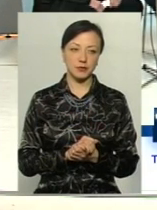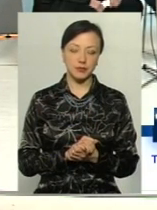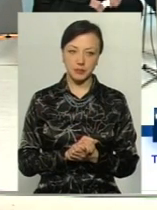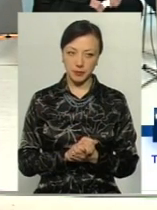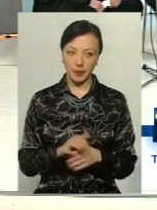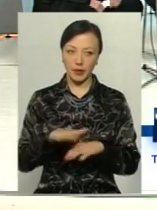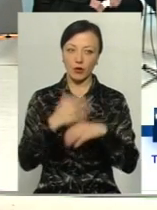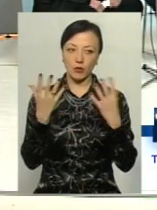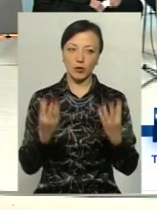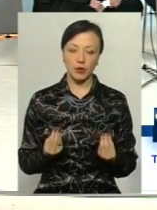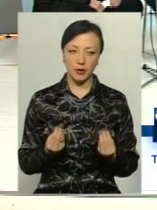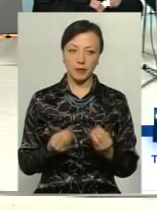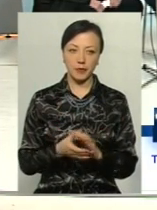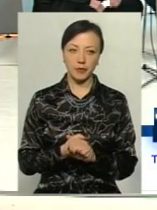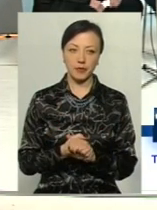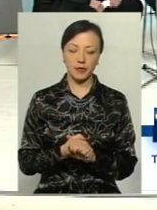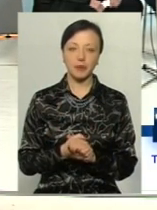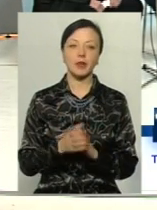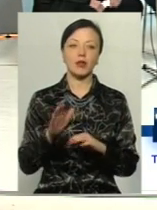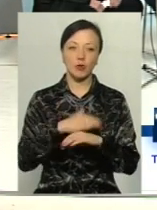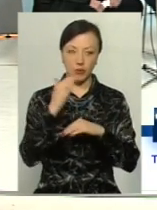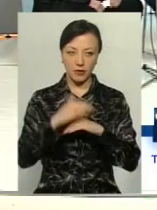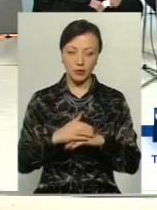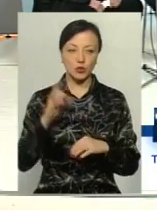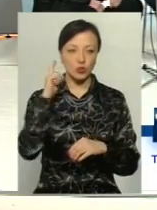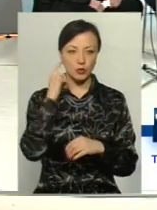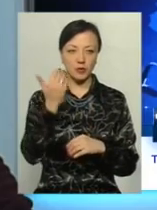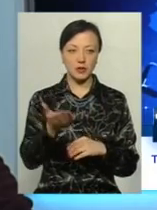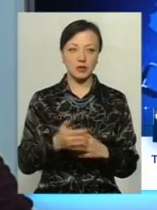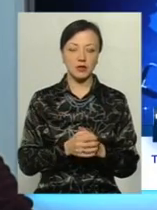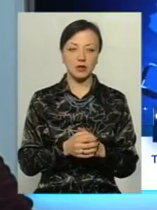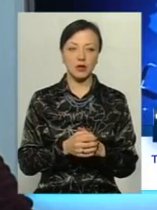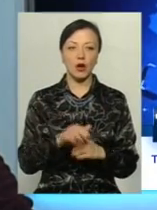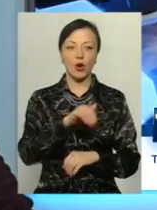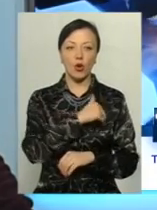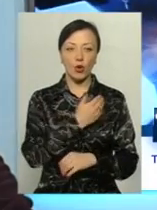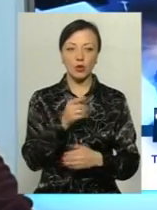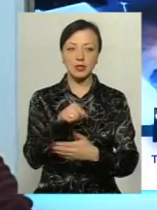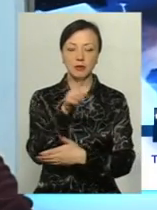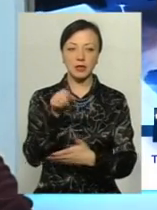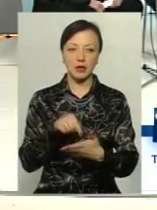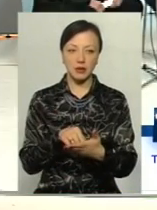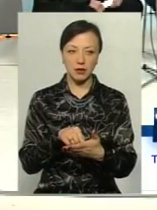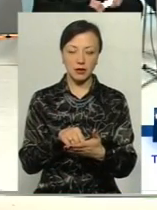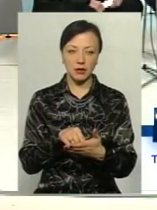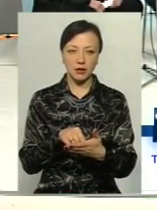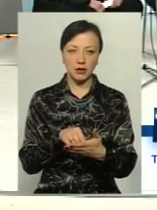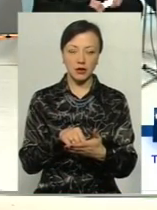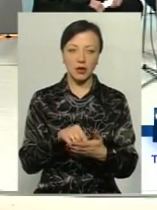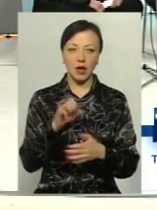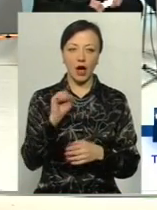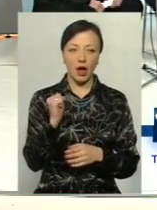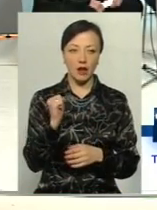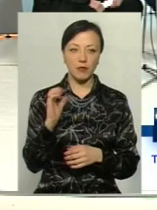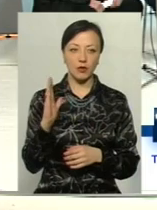Доброго дня. Доброго вечора. Ми очімо не говорять, будь Хочу задати питання. Аліма